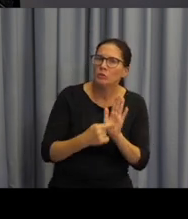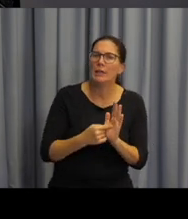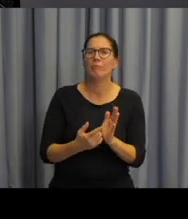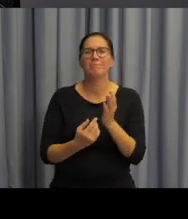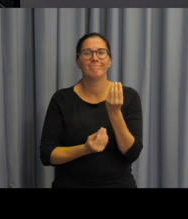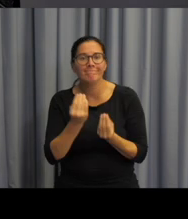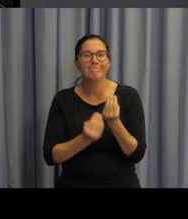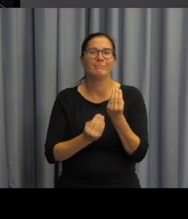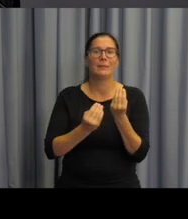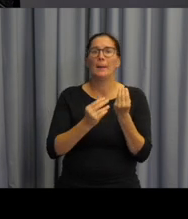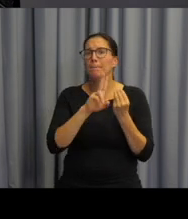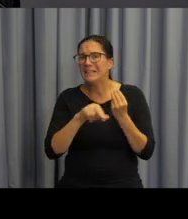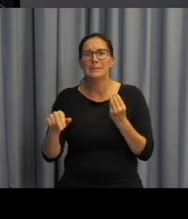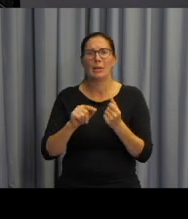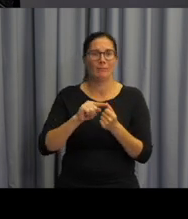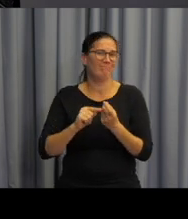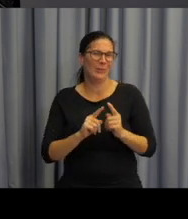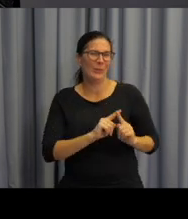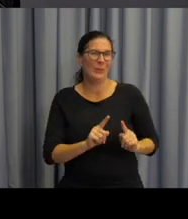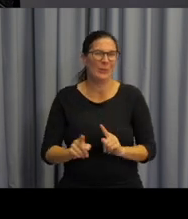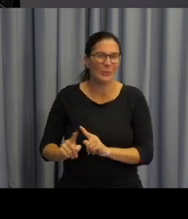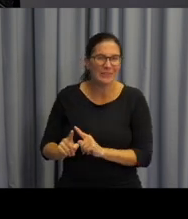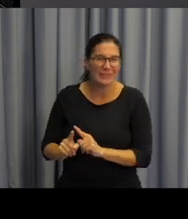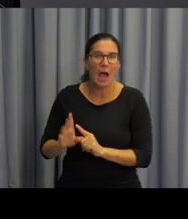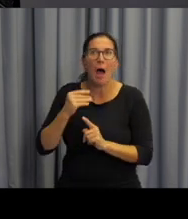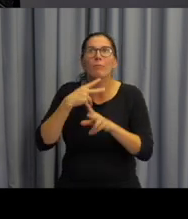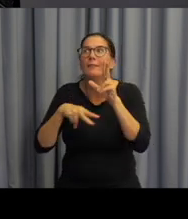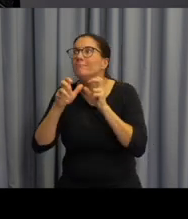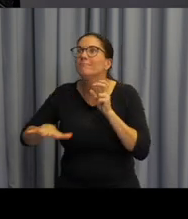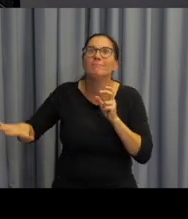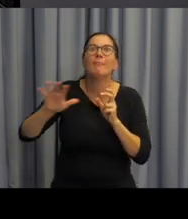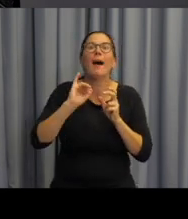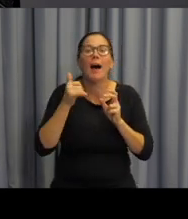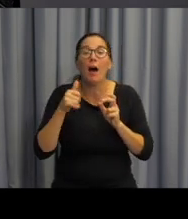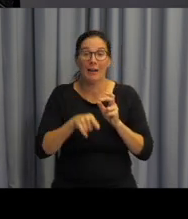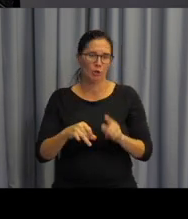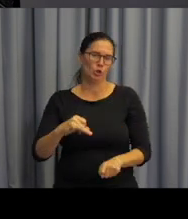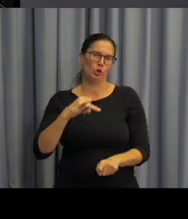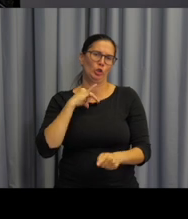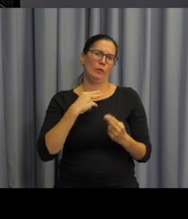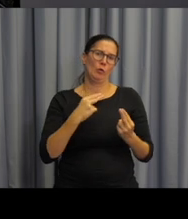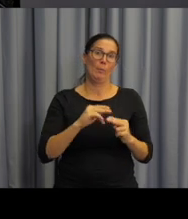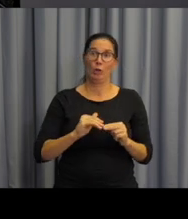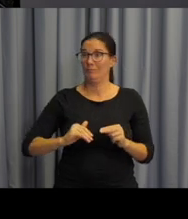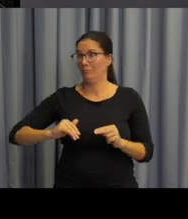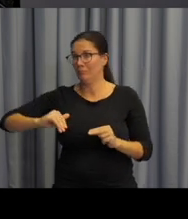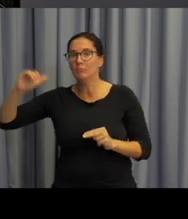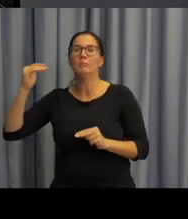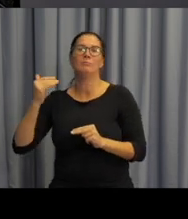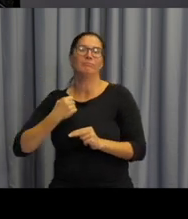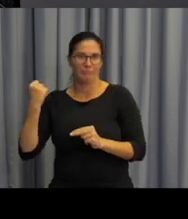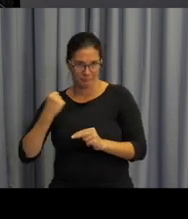ta čeština začne být kolem nich. A proto chci říct, že je moc důležité, co